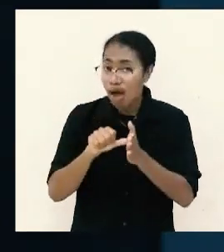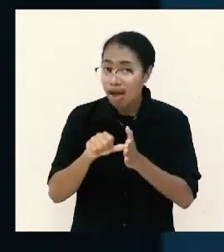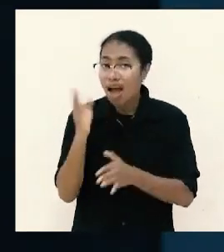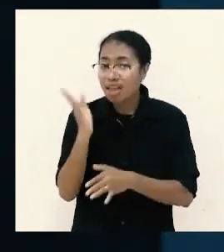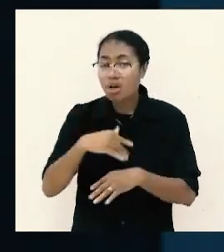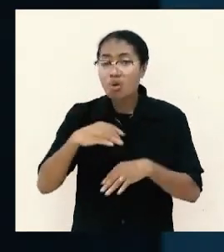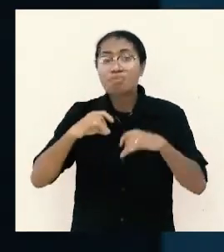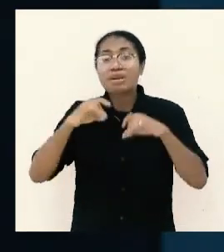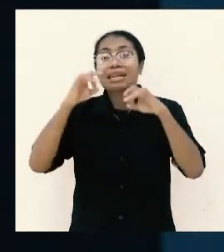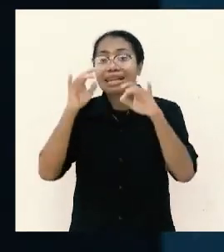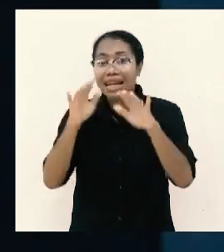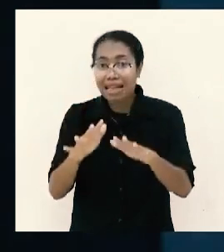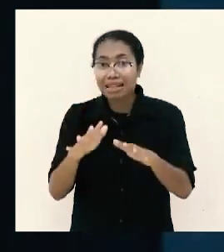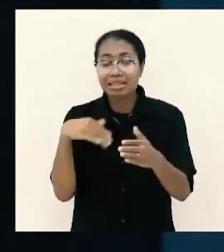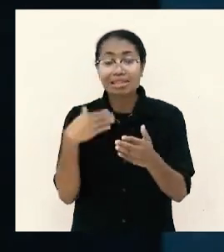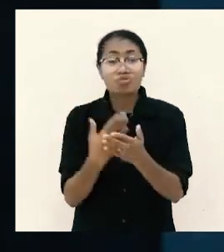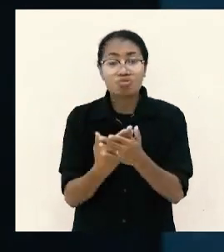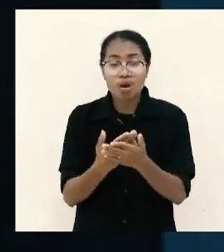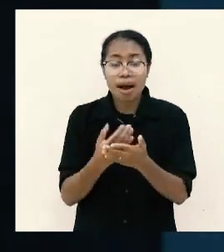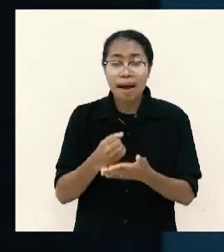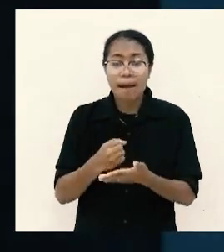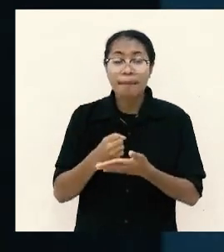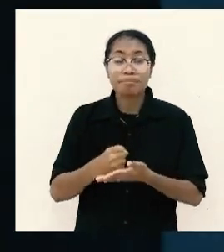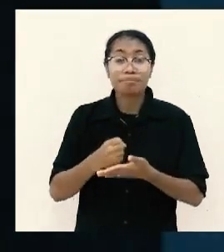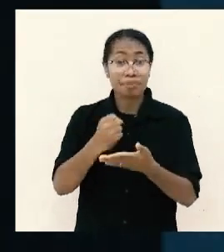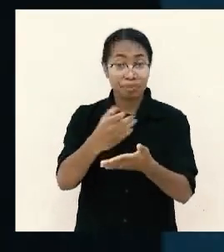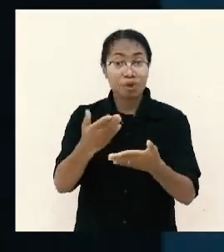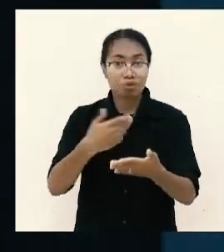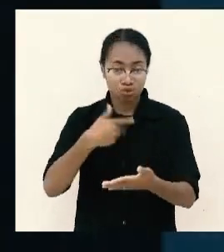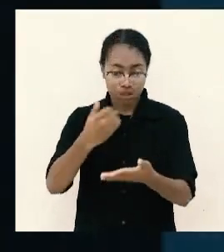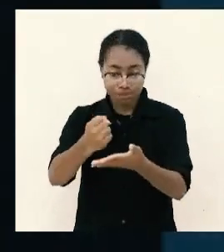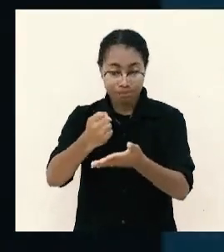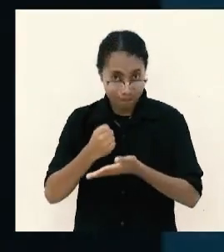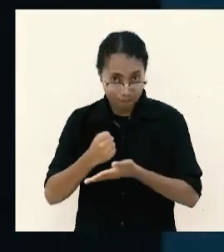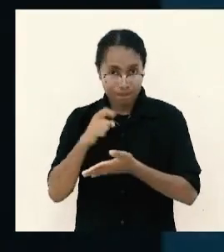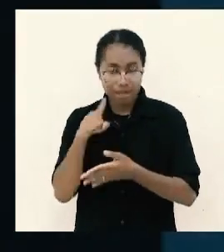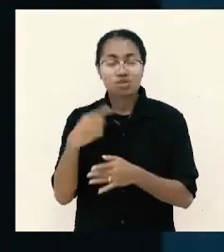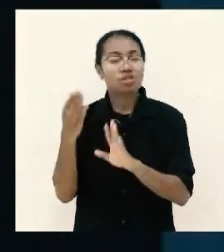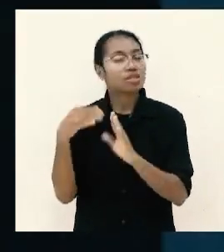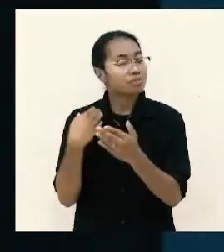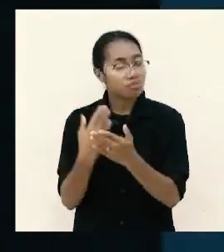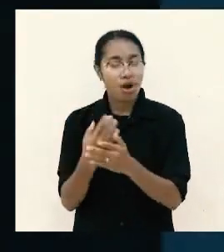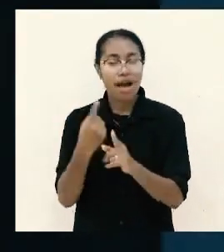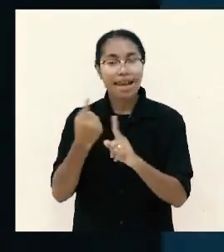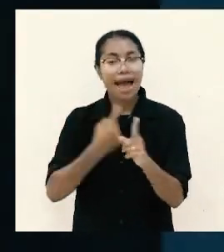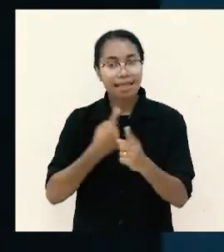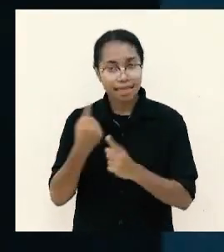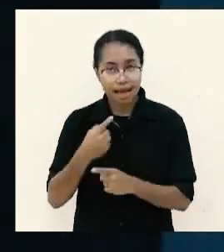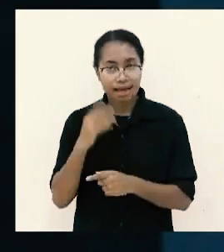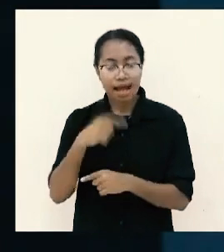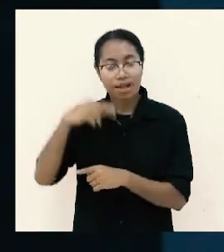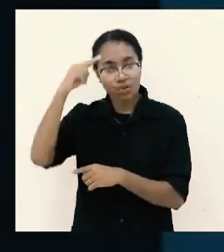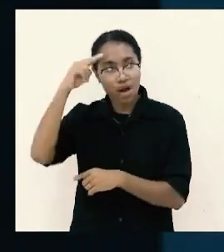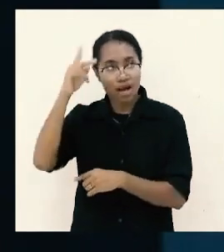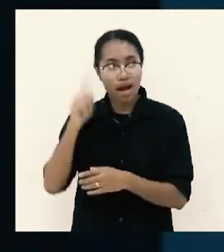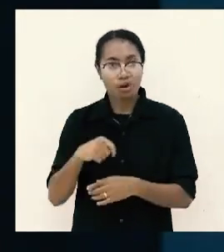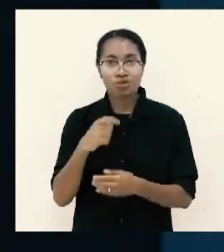pemberian yang pernah kamu terima datang dari Tuhan belajar bersyukur